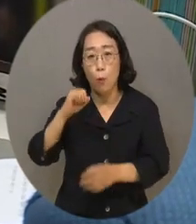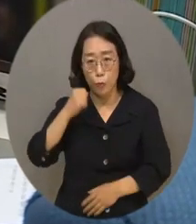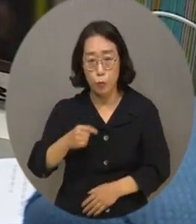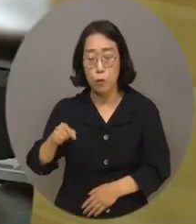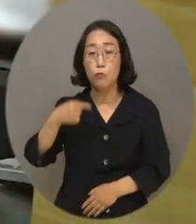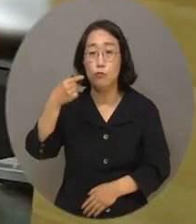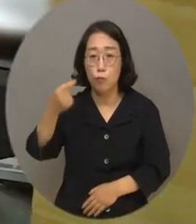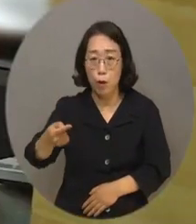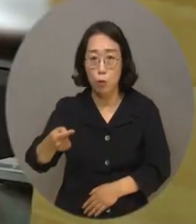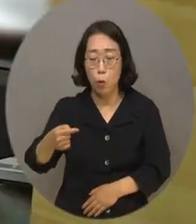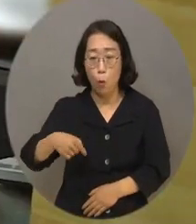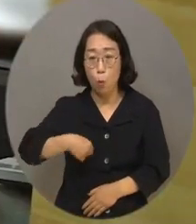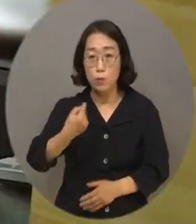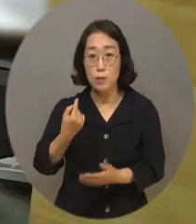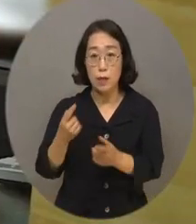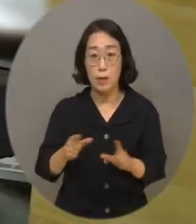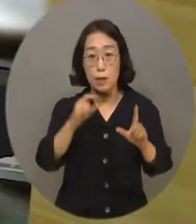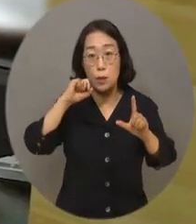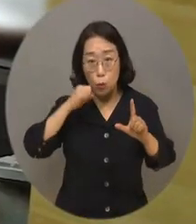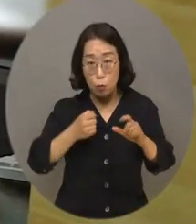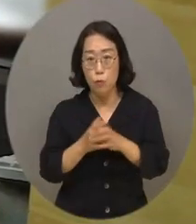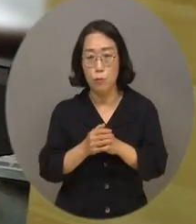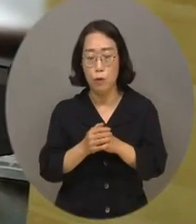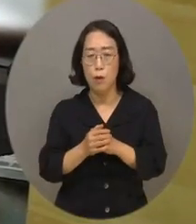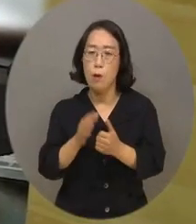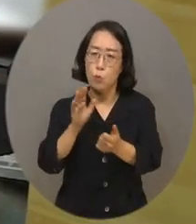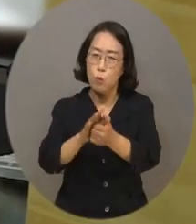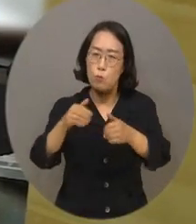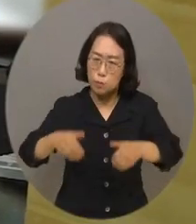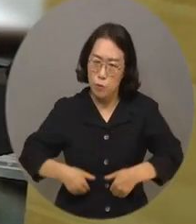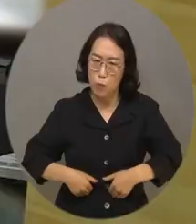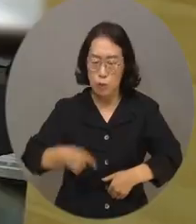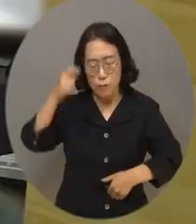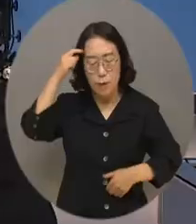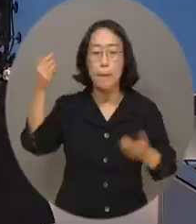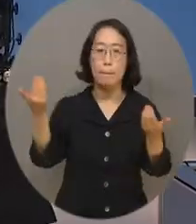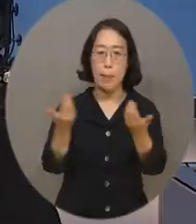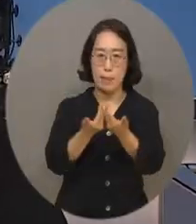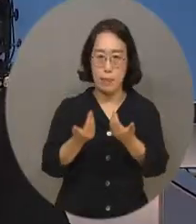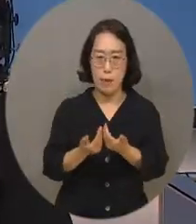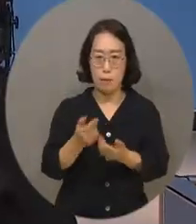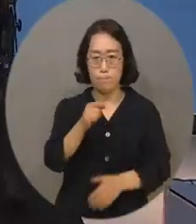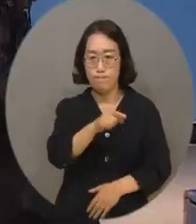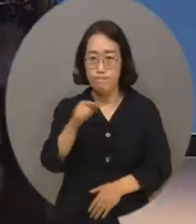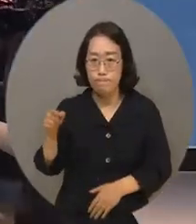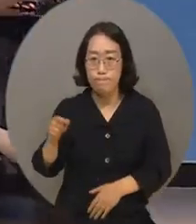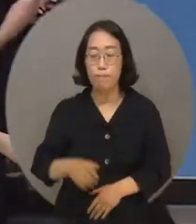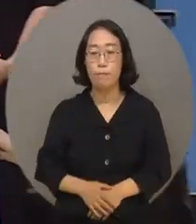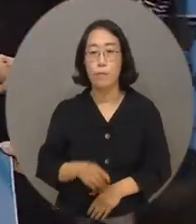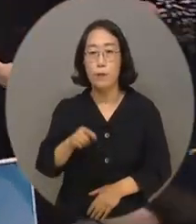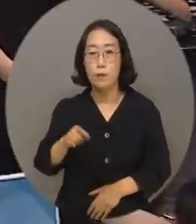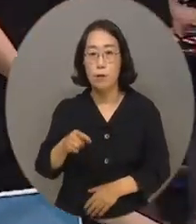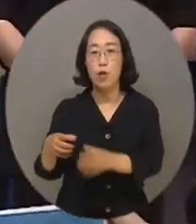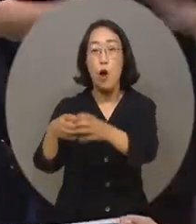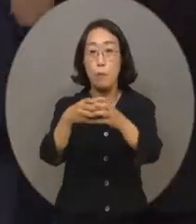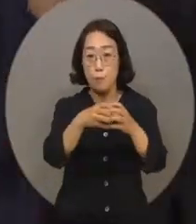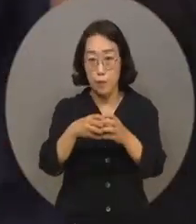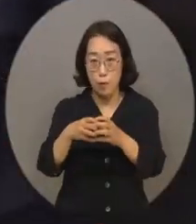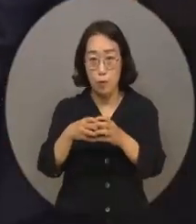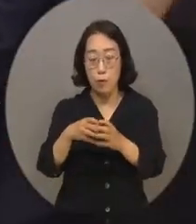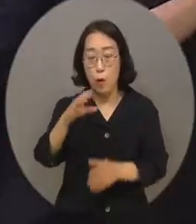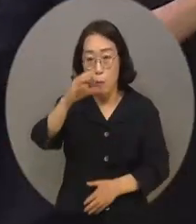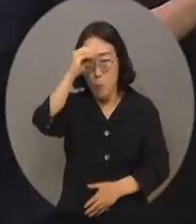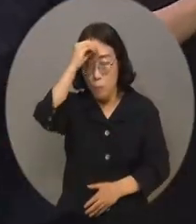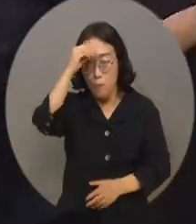장애인에겐 거주시설이 필요하다며 반대의 목소리를 내왔습니다. 두 기관은 이번 협력을 통해 모범적인